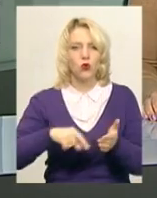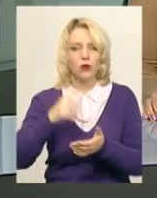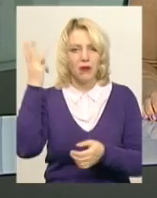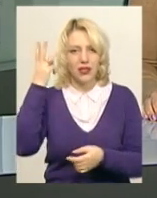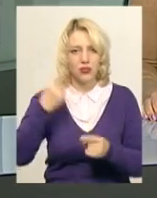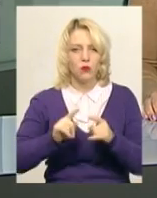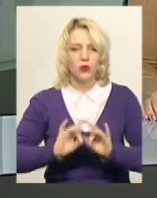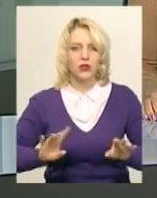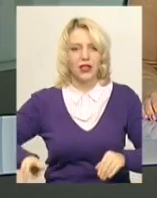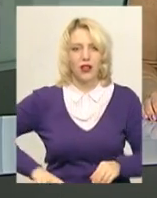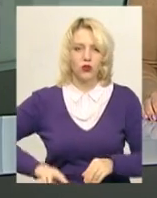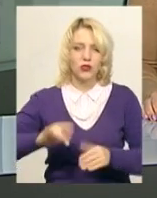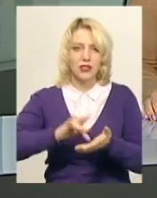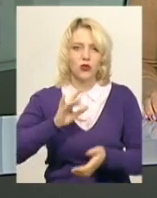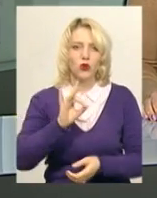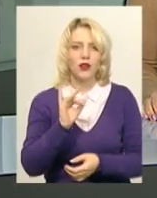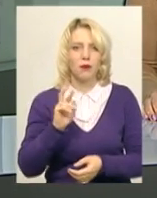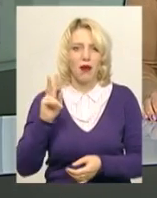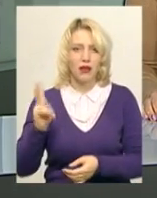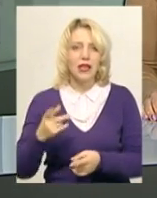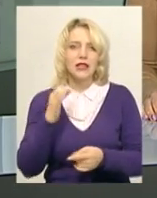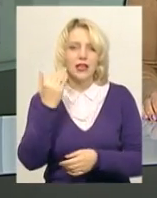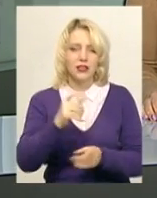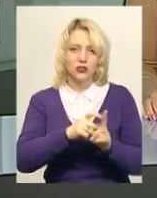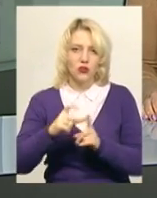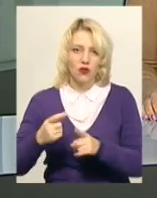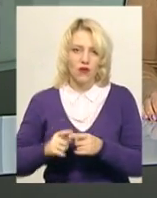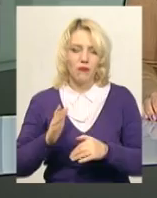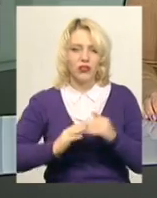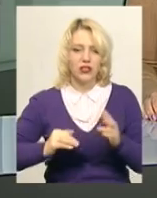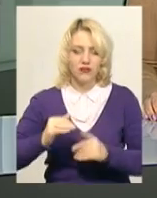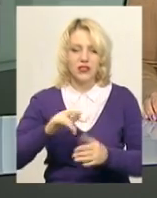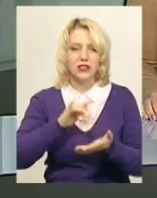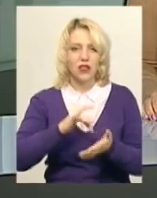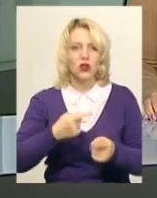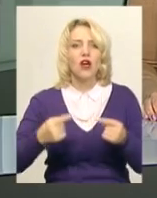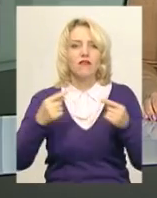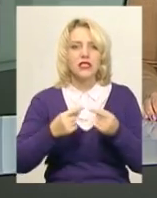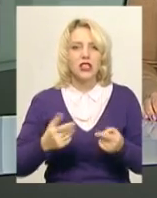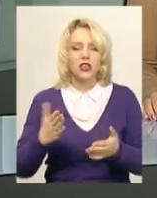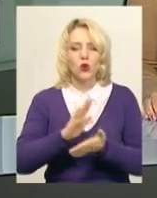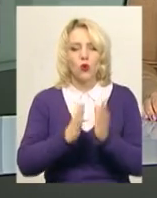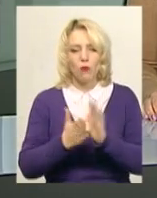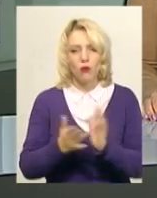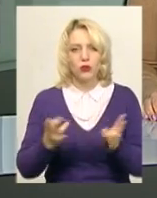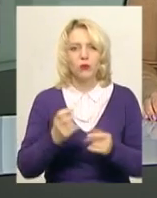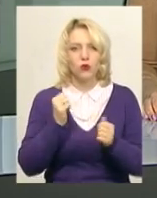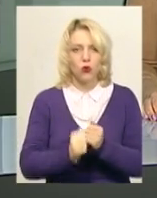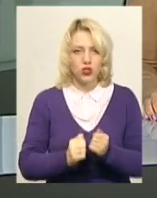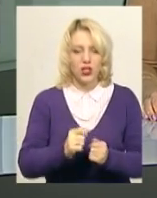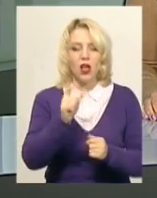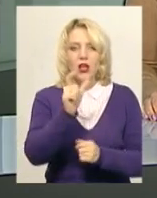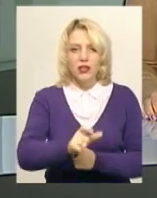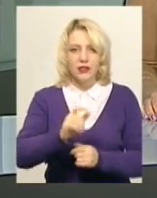розповідає директор центру Ольга Рибак. За її словами, фахівці центру визначають, яких умов навчання потребує кожна конкретна дитина.